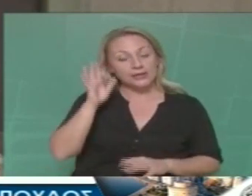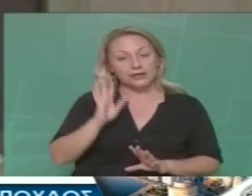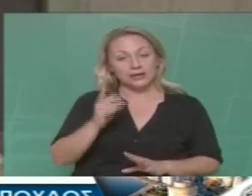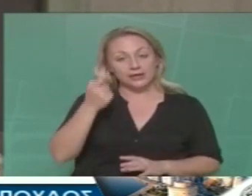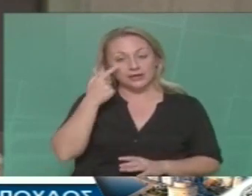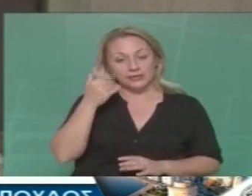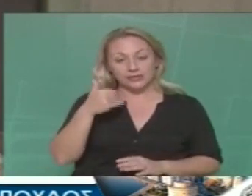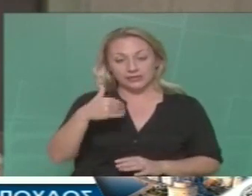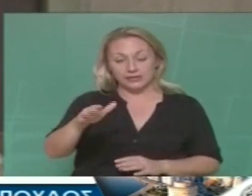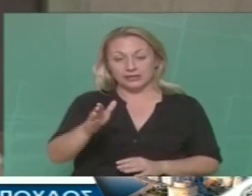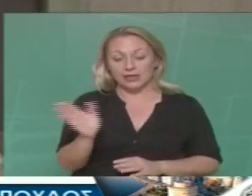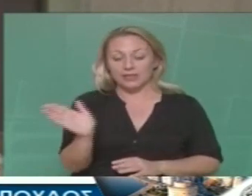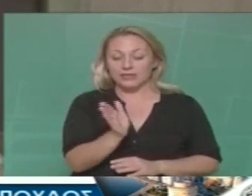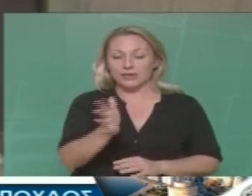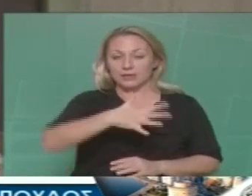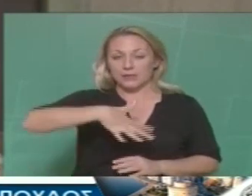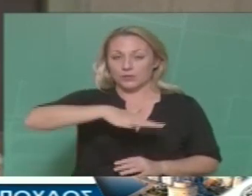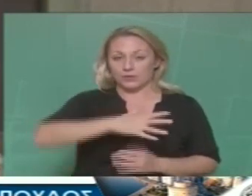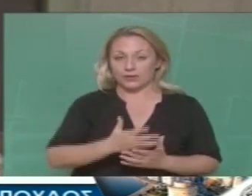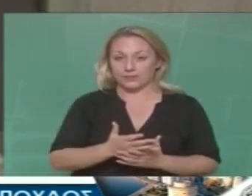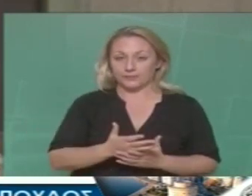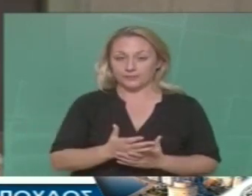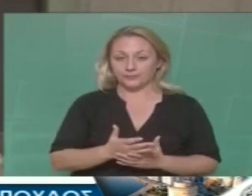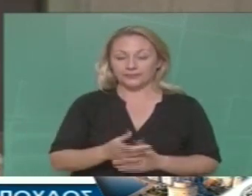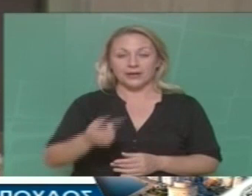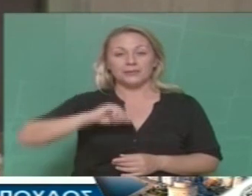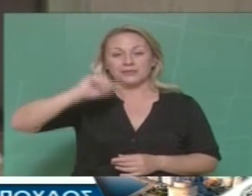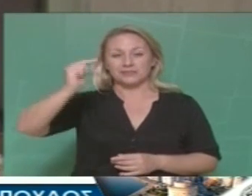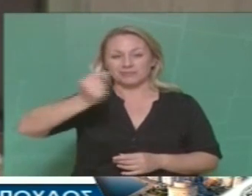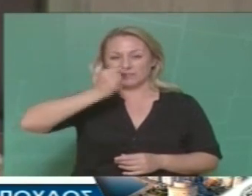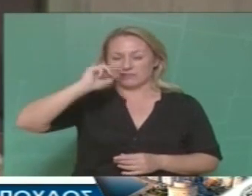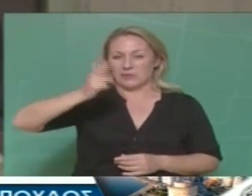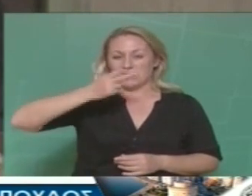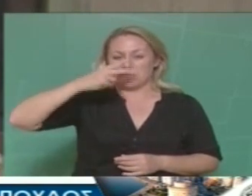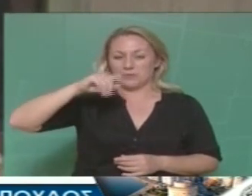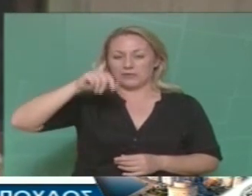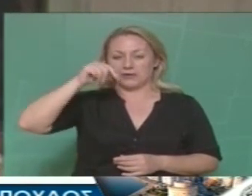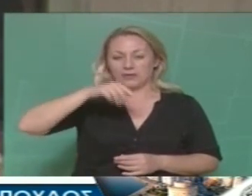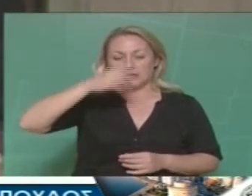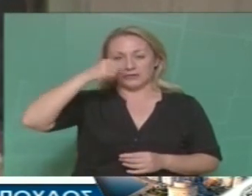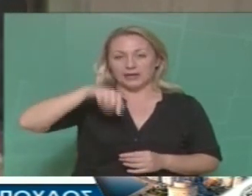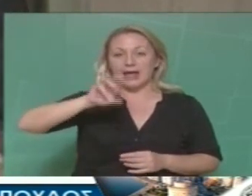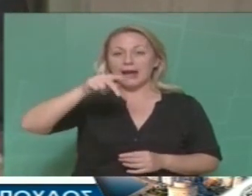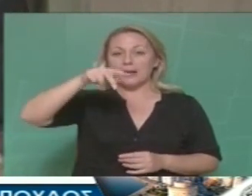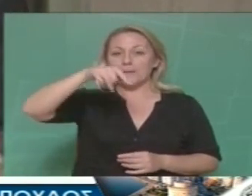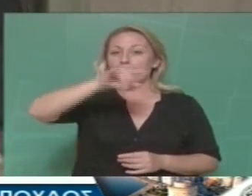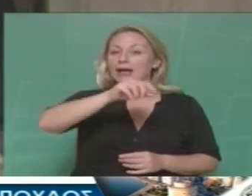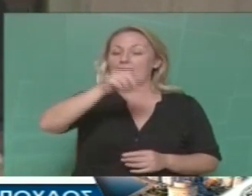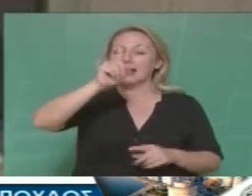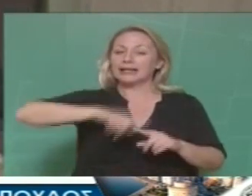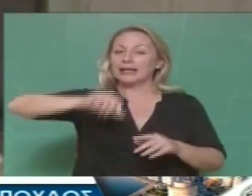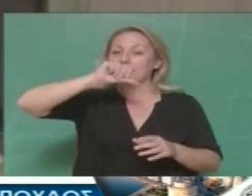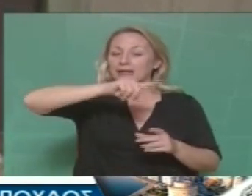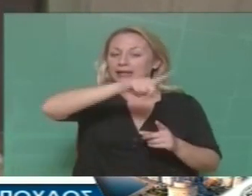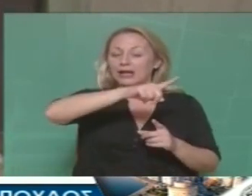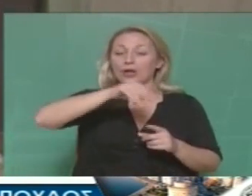στα δυτικά με τις ισοσμίες επηρεάζει και η Θεσσαλονίκη από τα ΕΛΠΕ. Δείτε τι γίνεται με